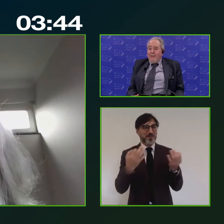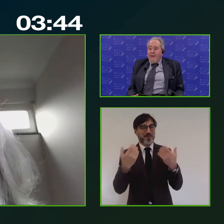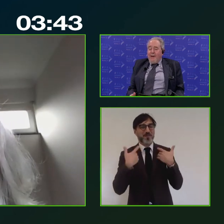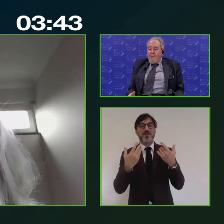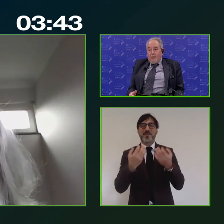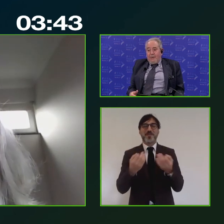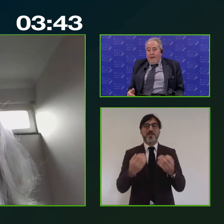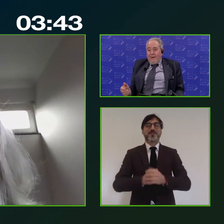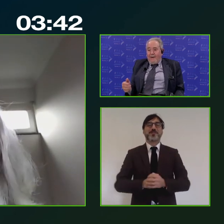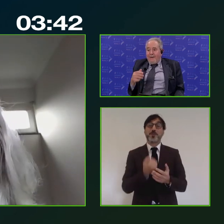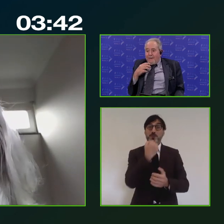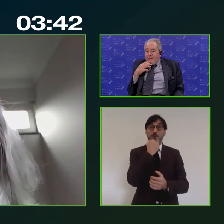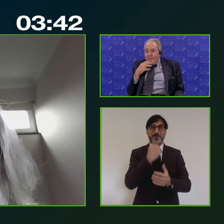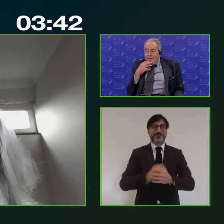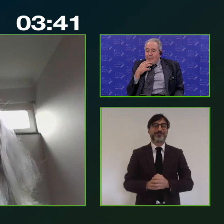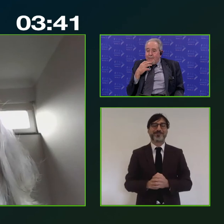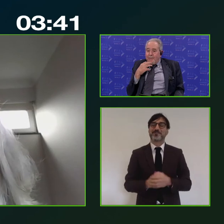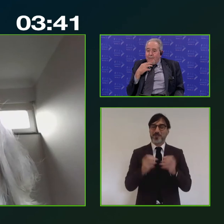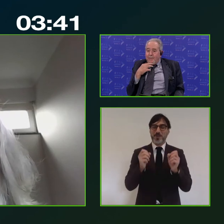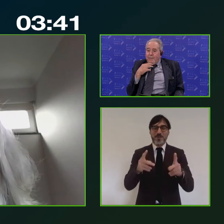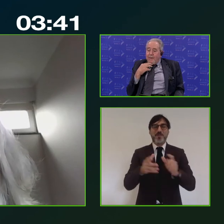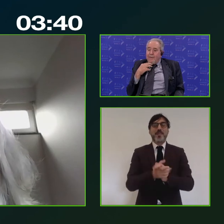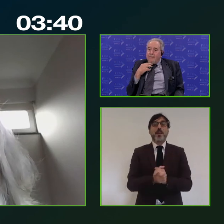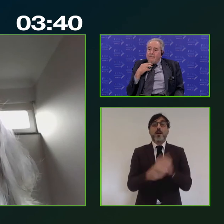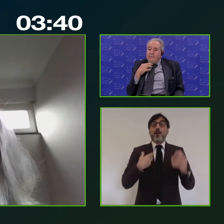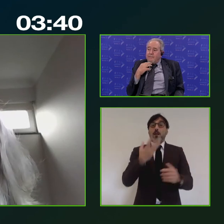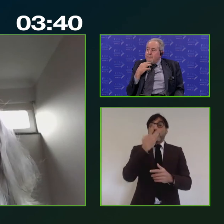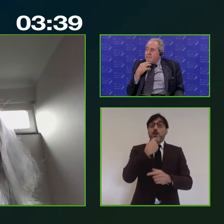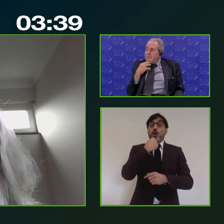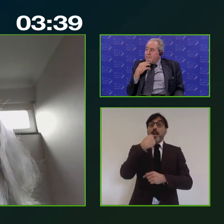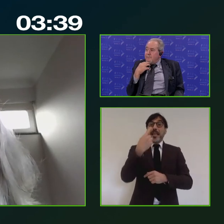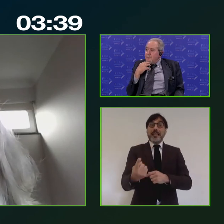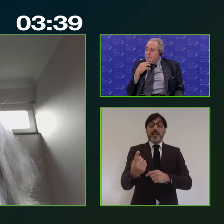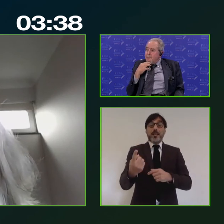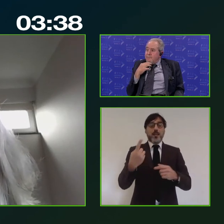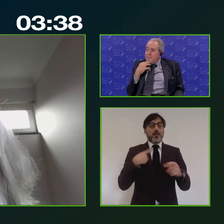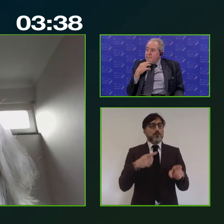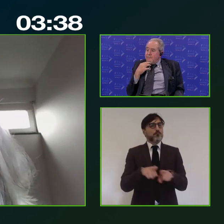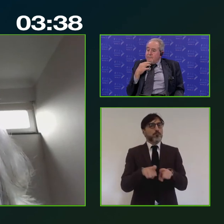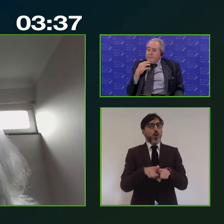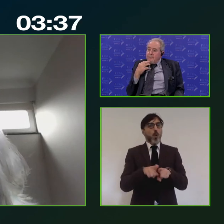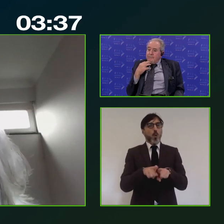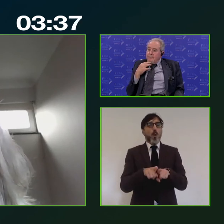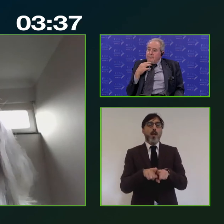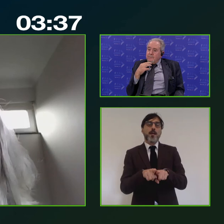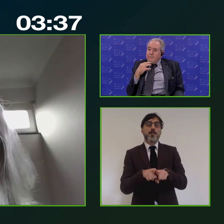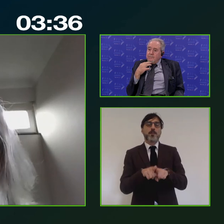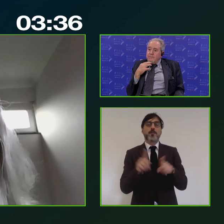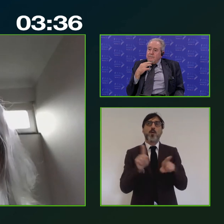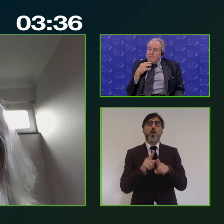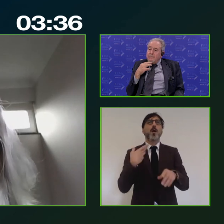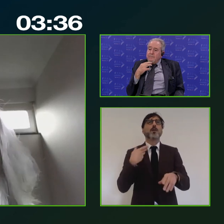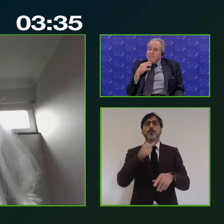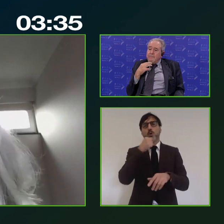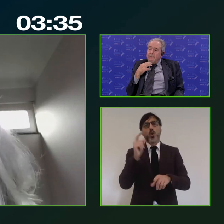perfettamente mi scusi sì allora io voglio dire che la stessa considerazione che non è un esercizio di grande